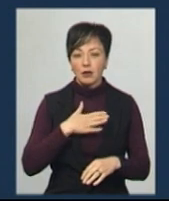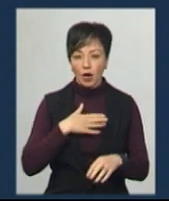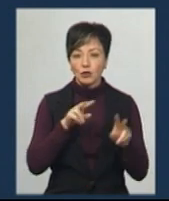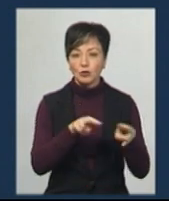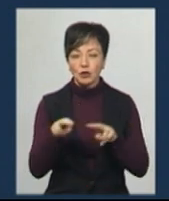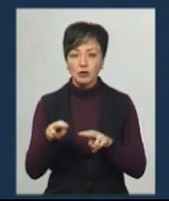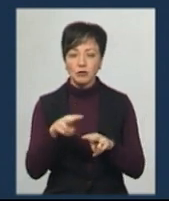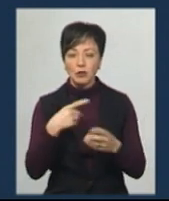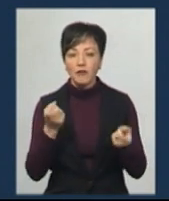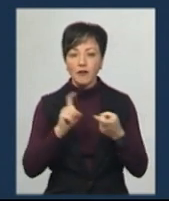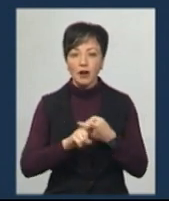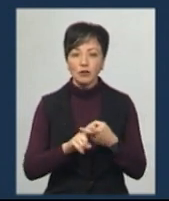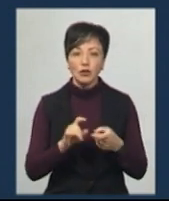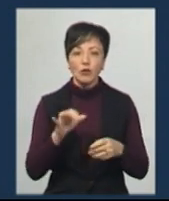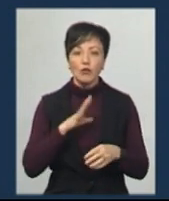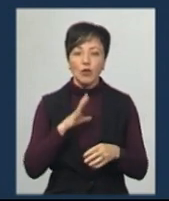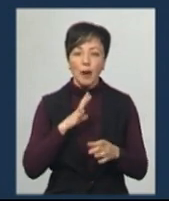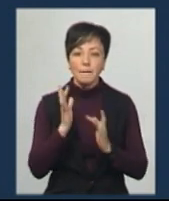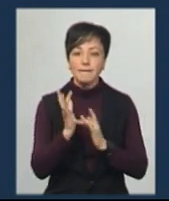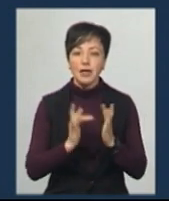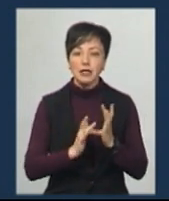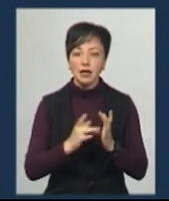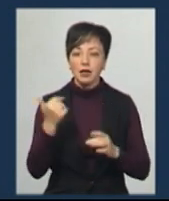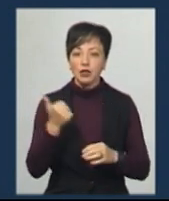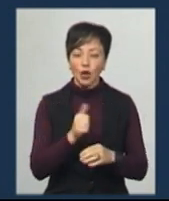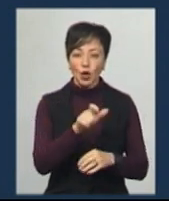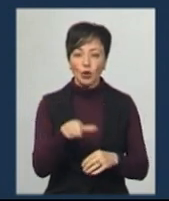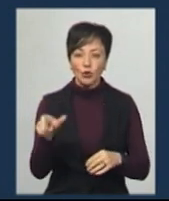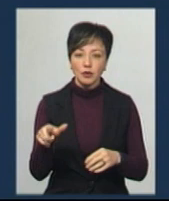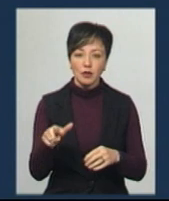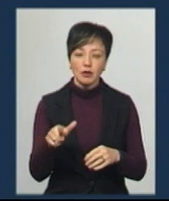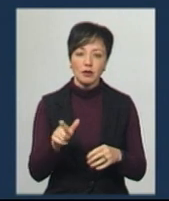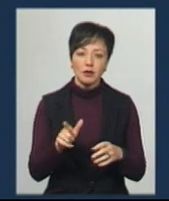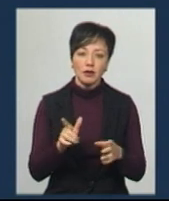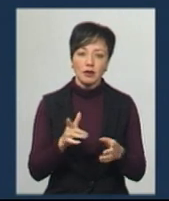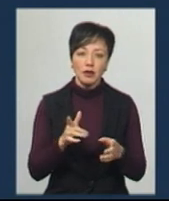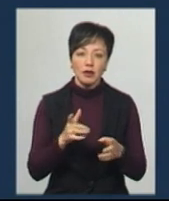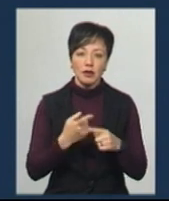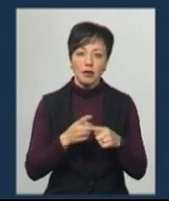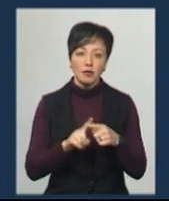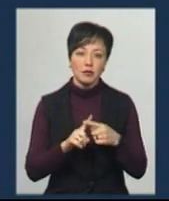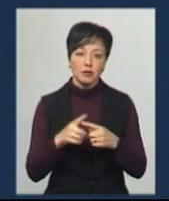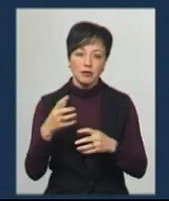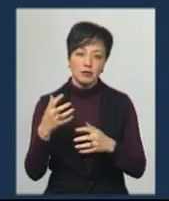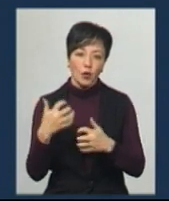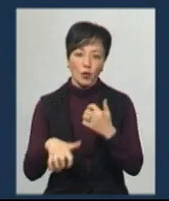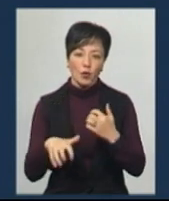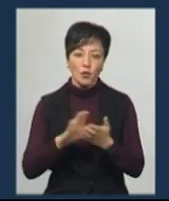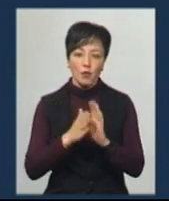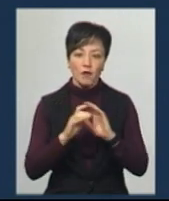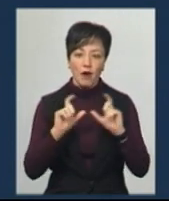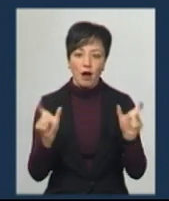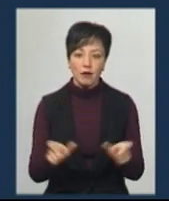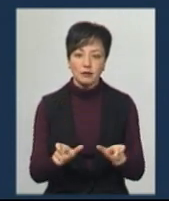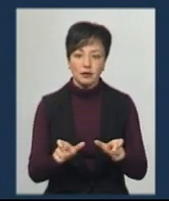'язували з тим, що в них була пасхальна неділя, і люди трошки лояльніше відносились до тих умов карантину, які були запроваджені по